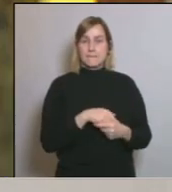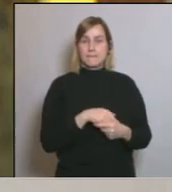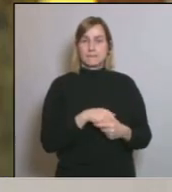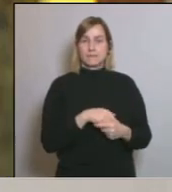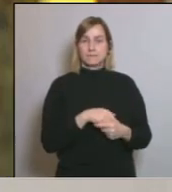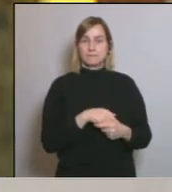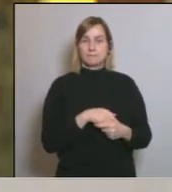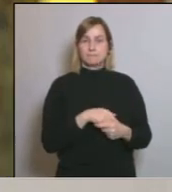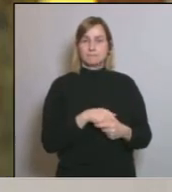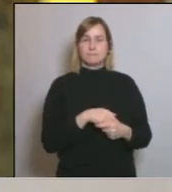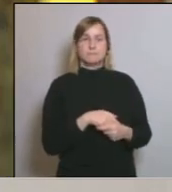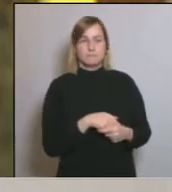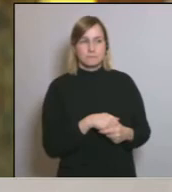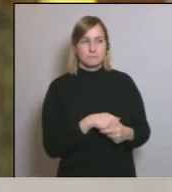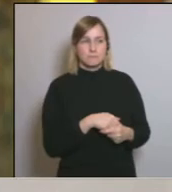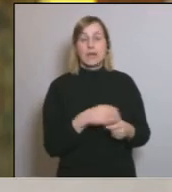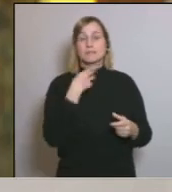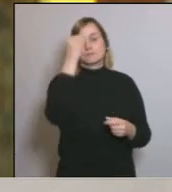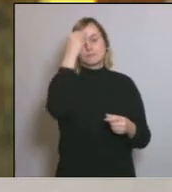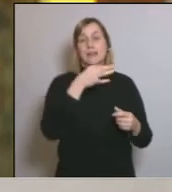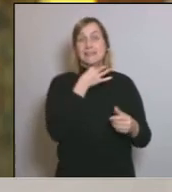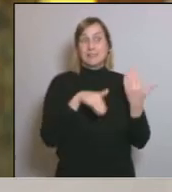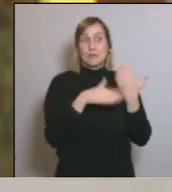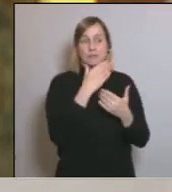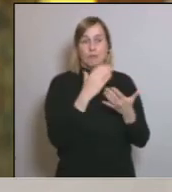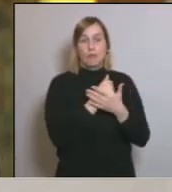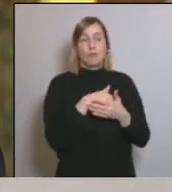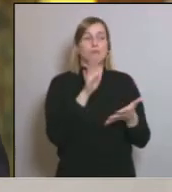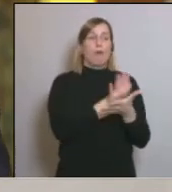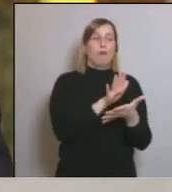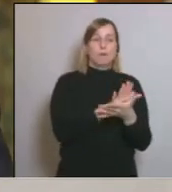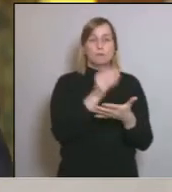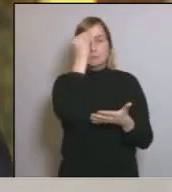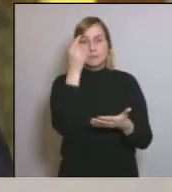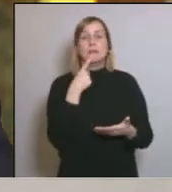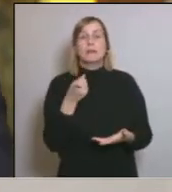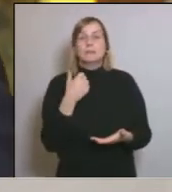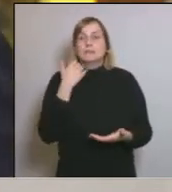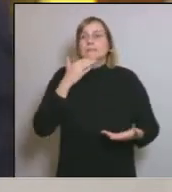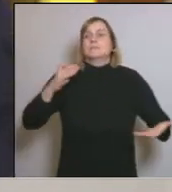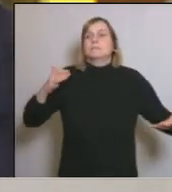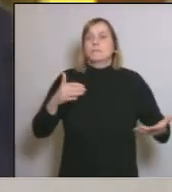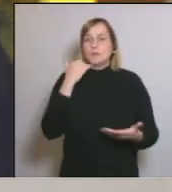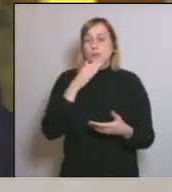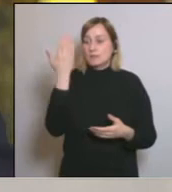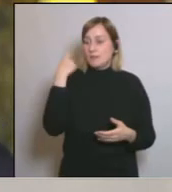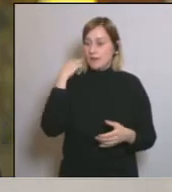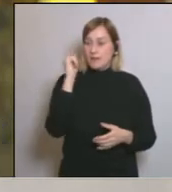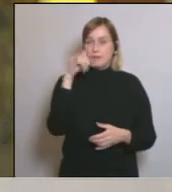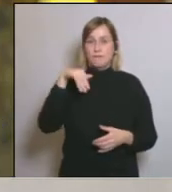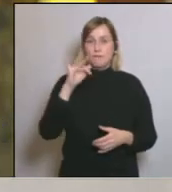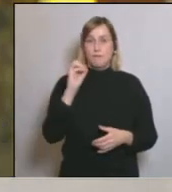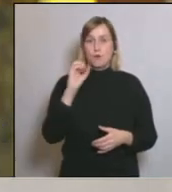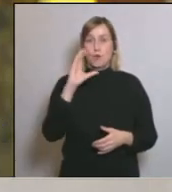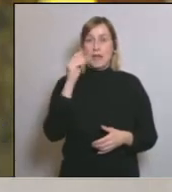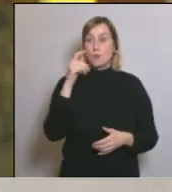Senyor Rius, no sé si va embadar, no sé si tot el món va embadar, no sé què va passar. L'altre dia, a l'Infocat, un nen m'ho